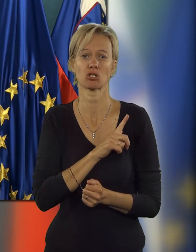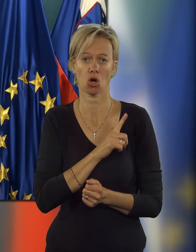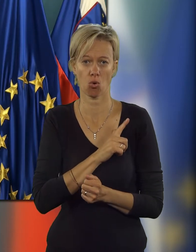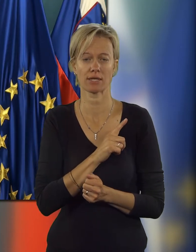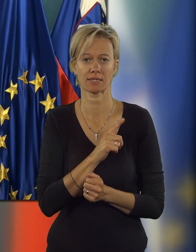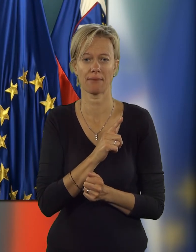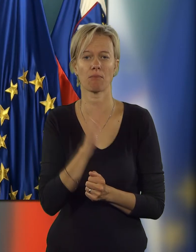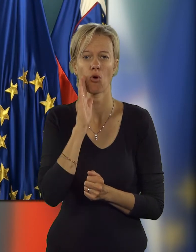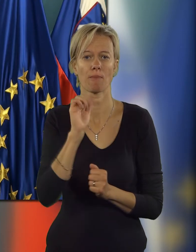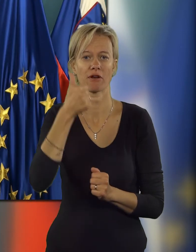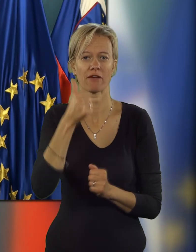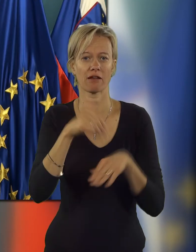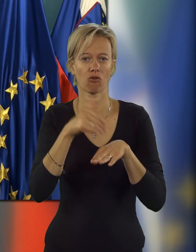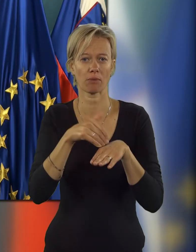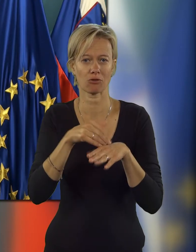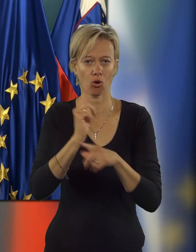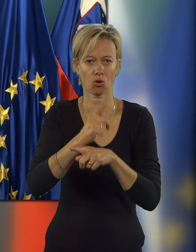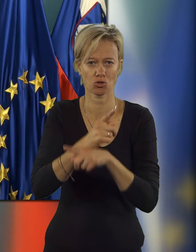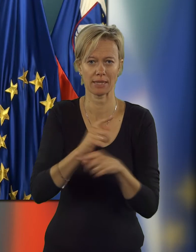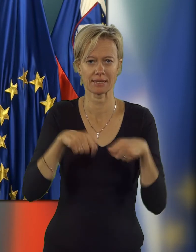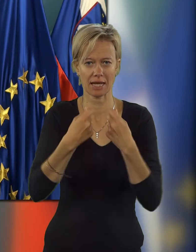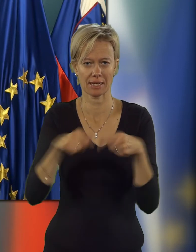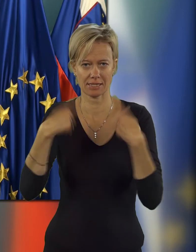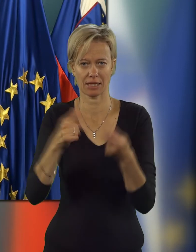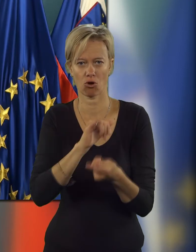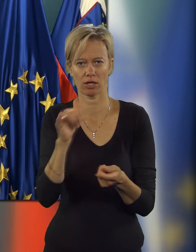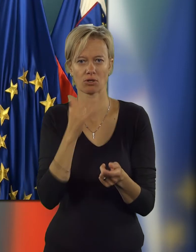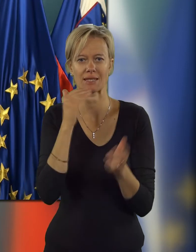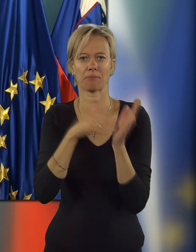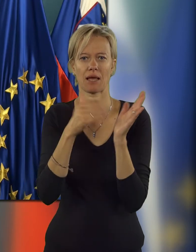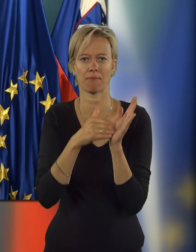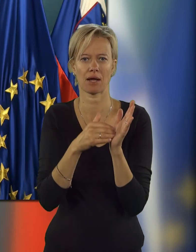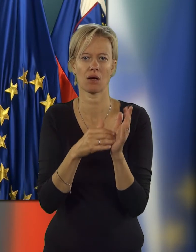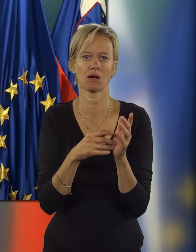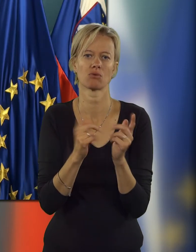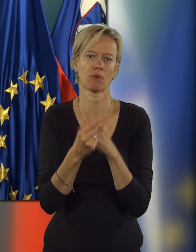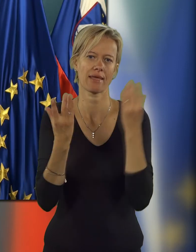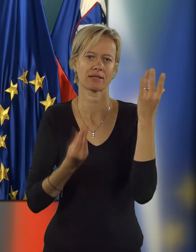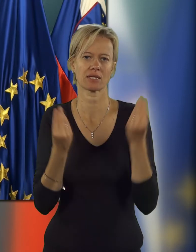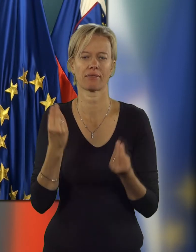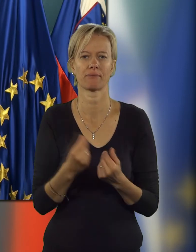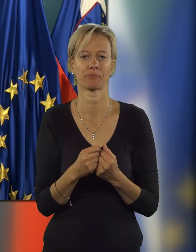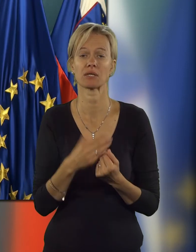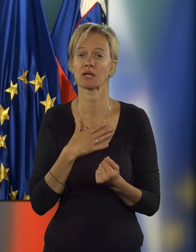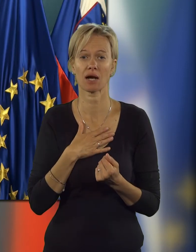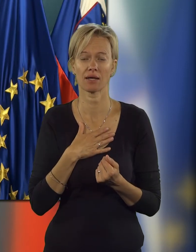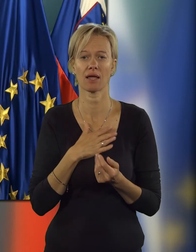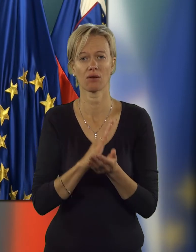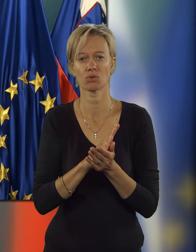Pričakuje pa se, da bodo prve informativne odločbe izdane naslednje leto, septembra oziroma jeseni.